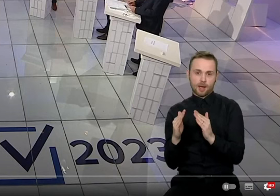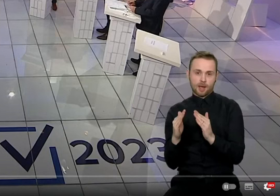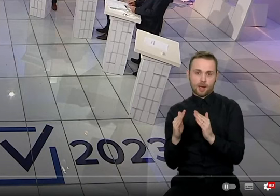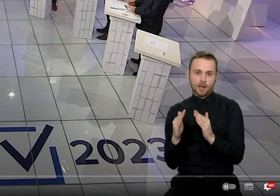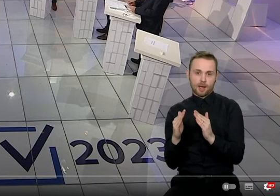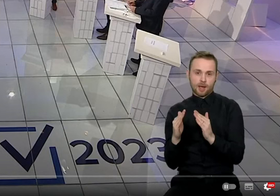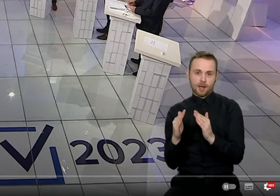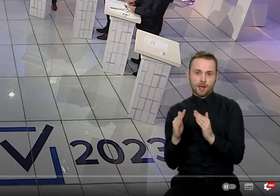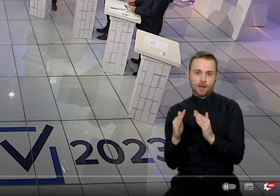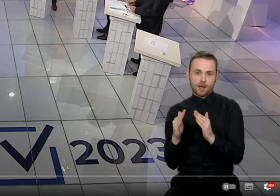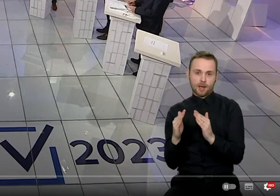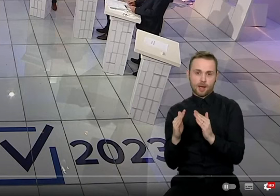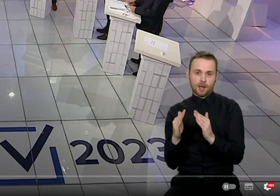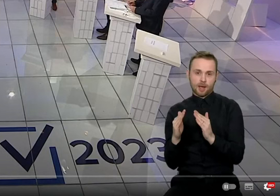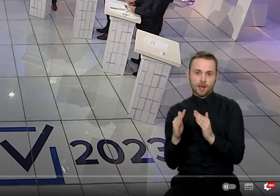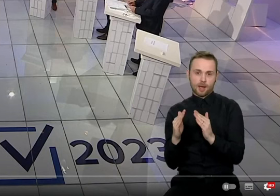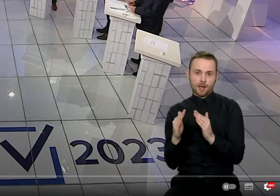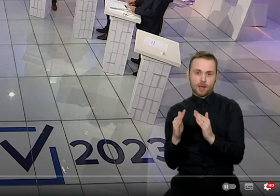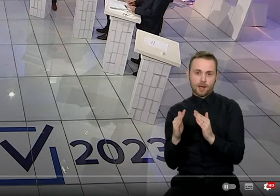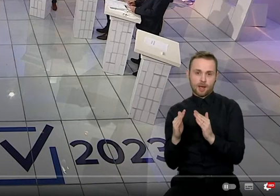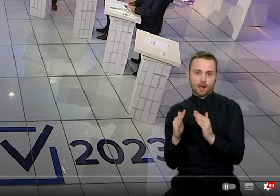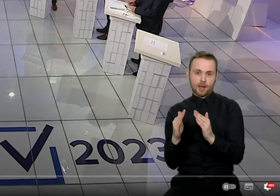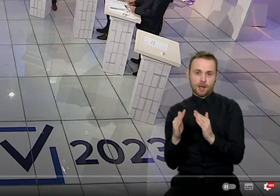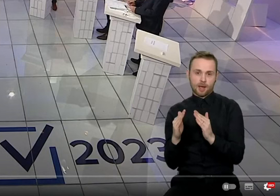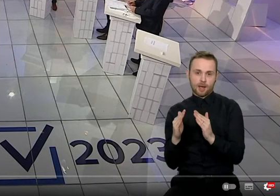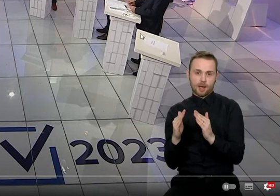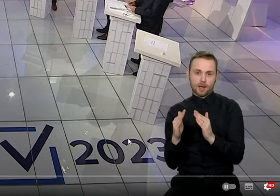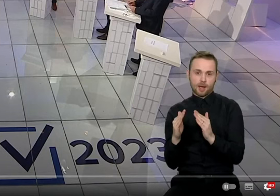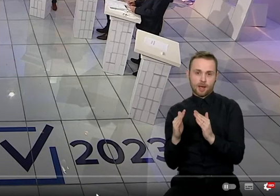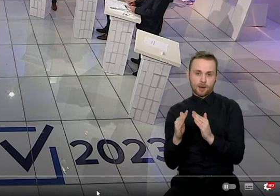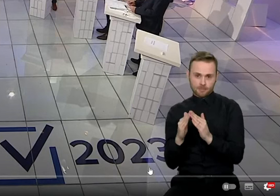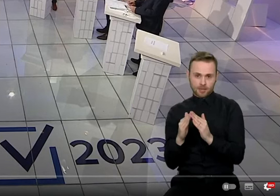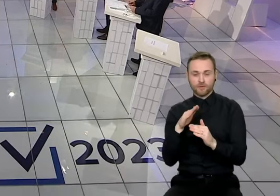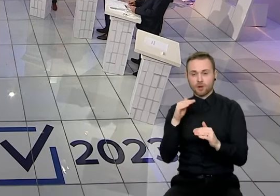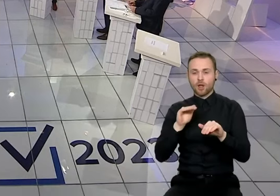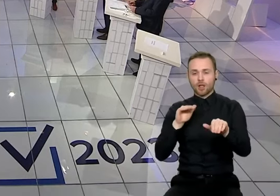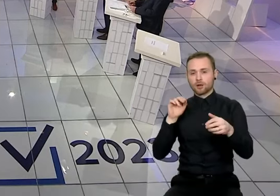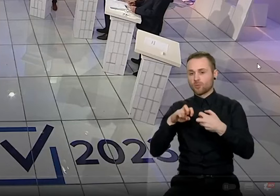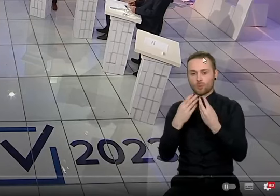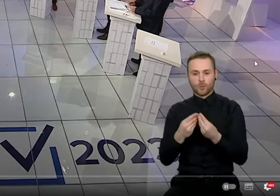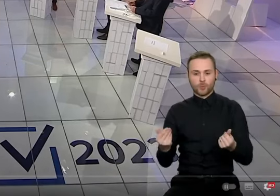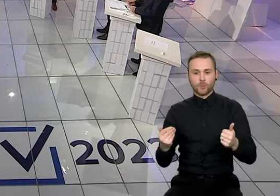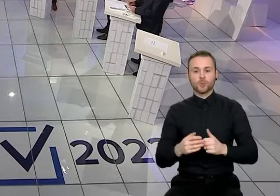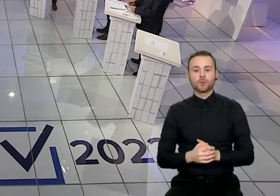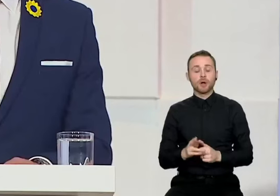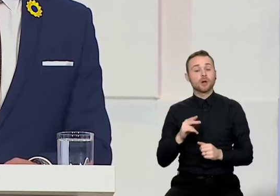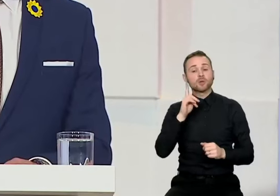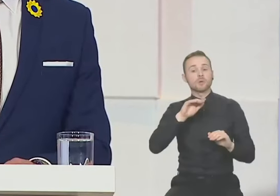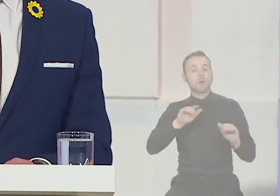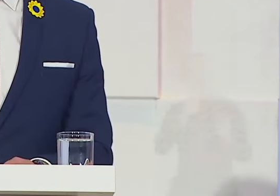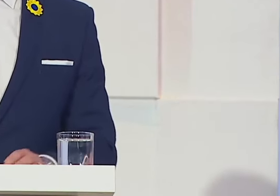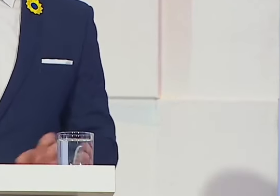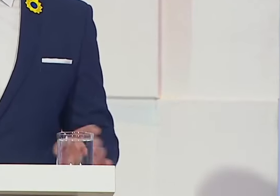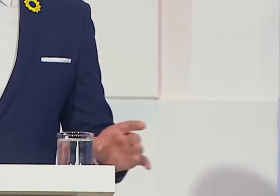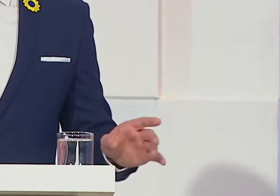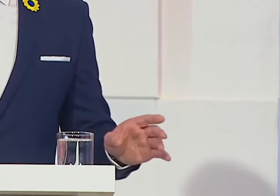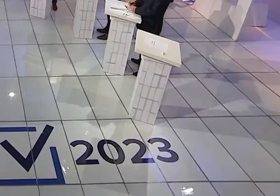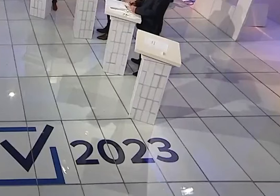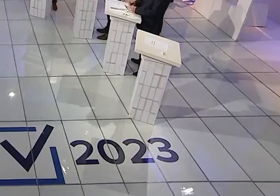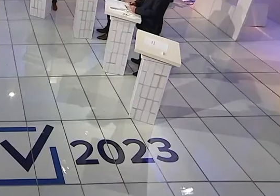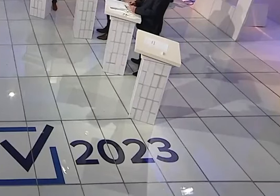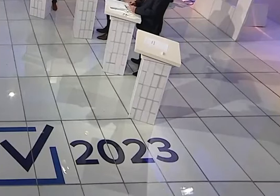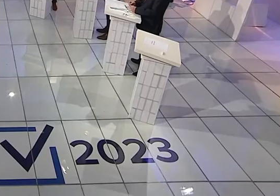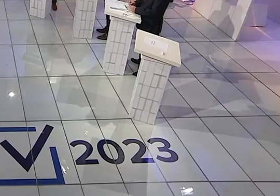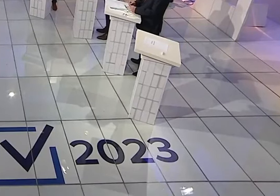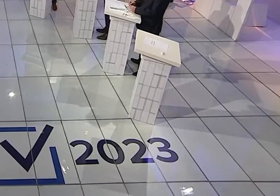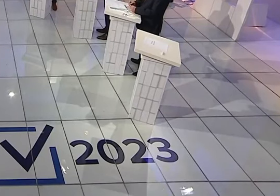įdomus ir, man atrodo, vienas aktualiausių vilniečiams, aš nežinau. Panas Majauskas, nori repliką, trumpą, prašau. Na, aš gal jį bendrai prieš tėvėje